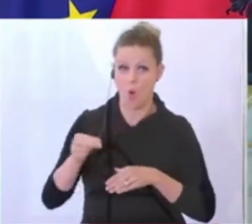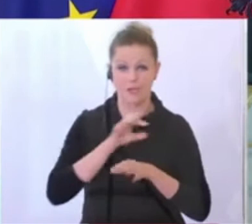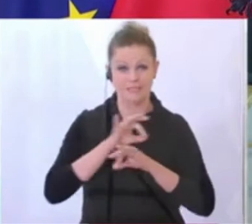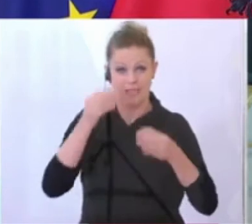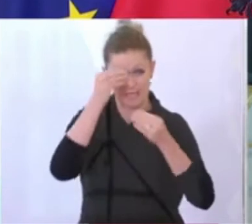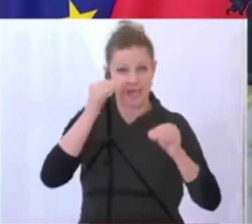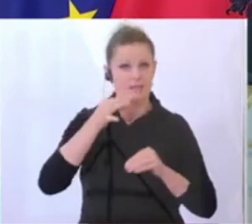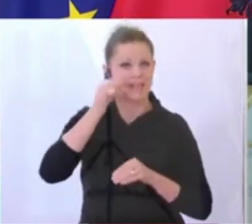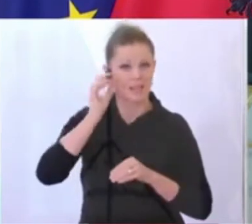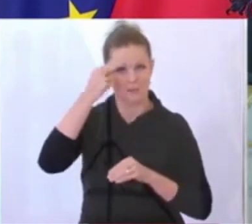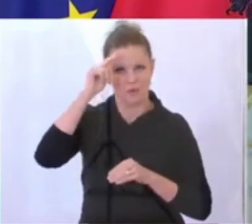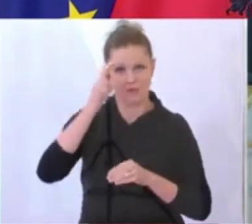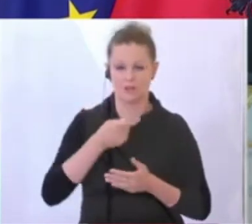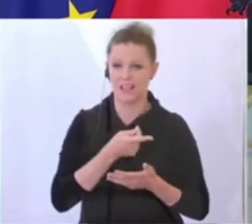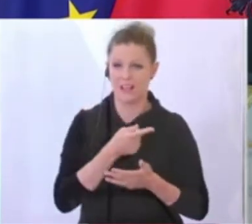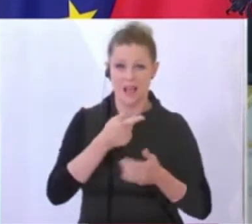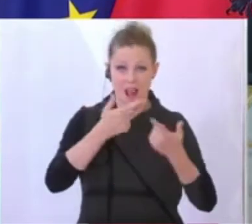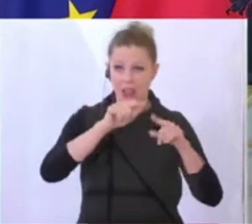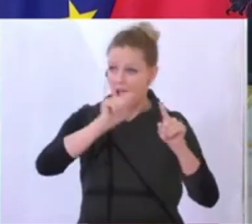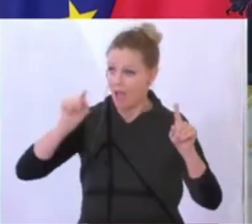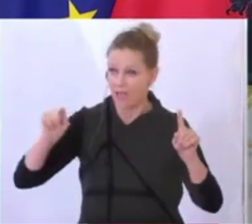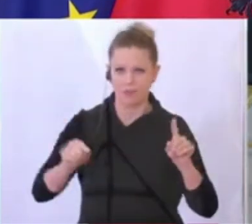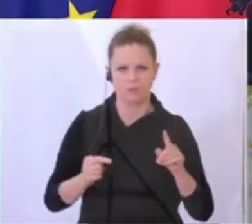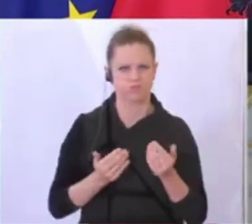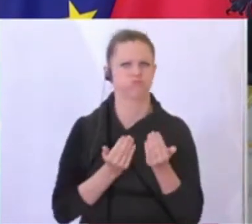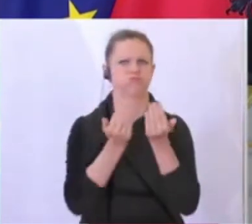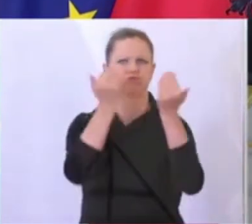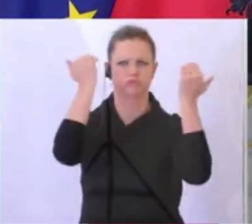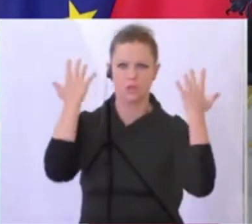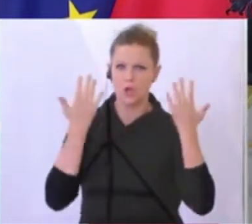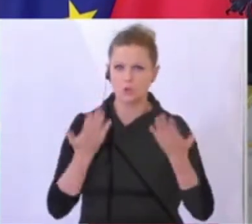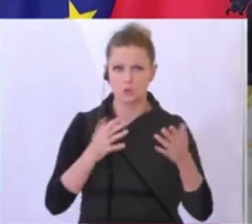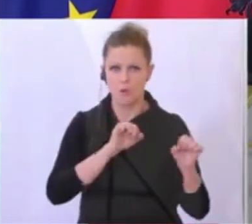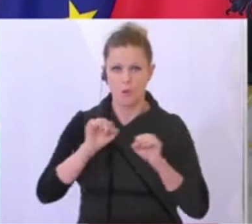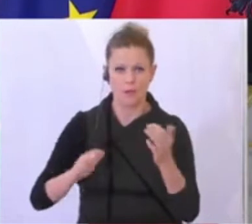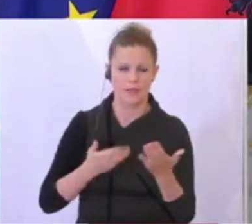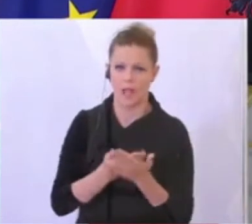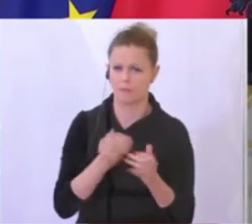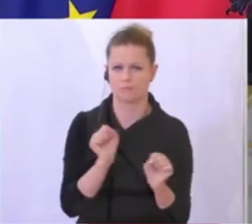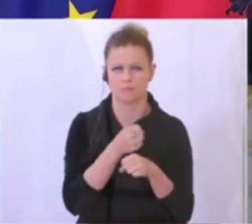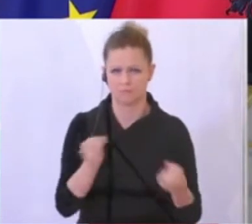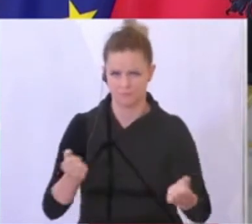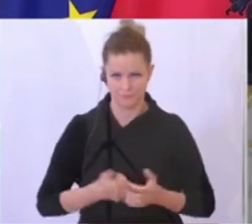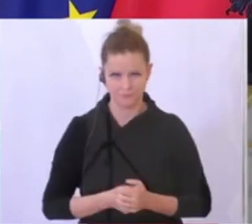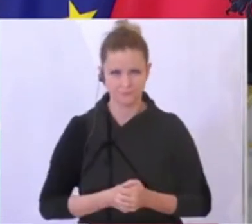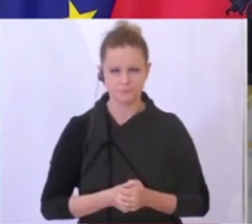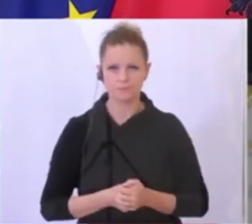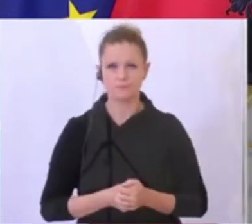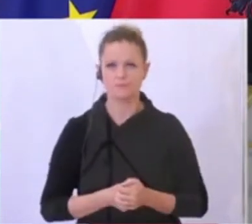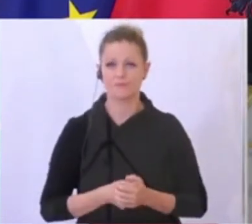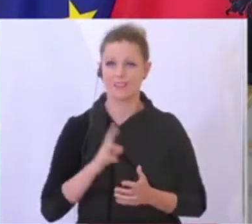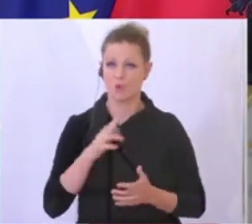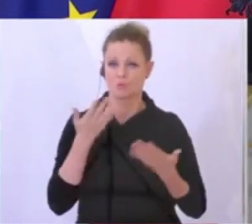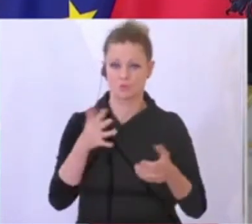Länder alle einzeln überfordert gewesen, das in dieser Dimension bereitzustellen, weil das einen